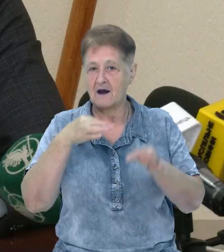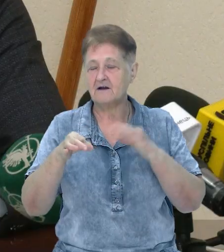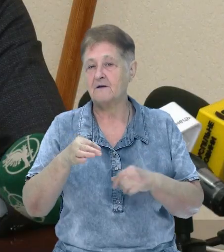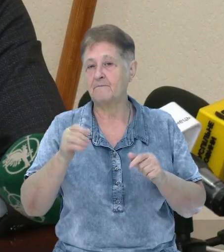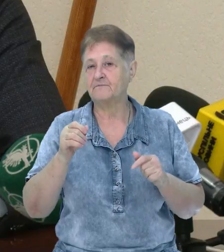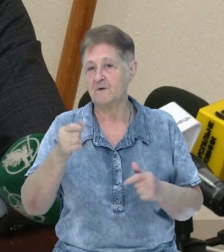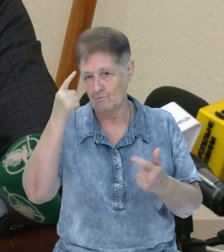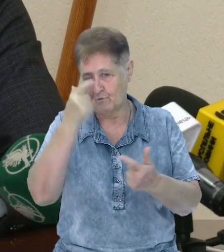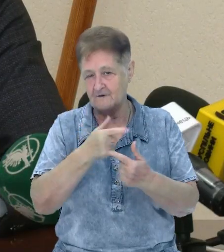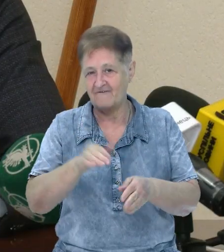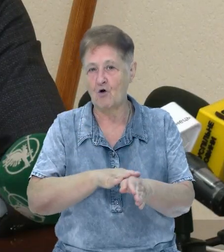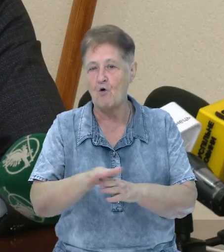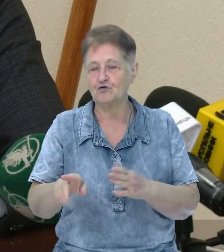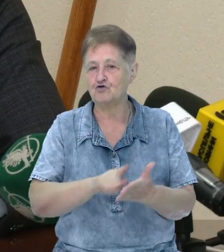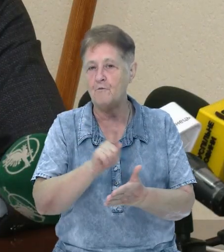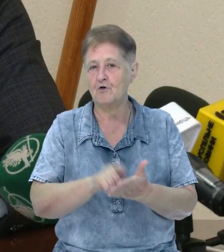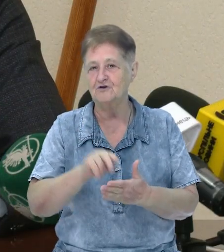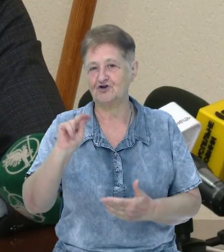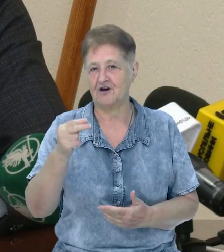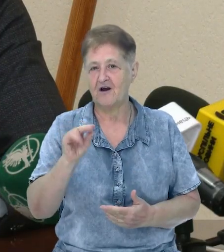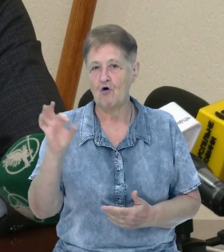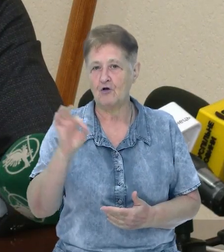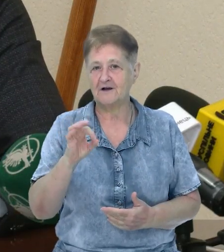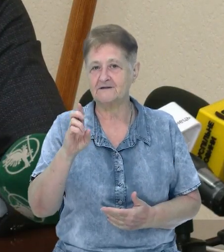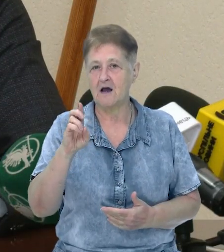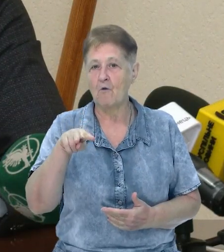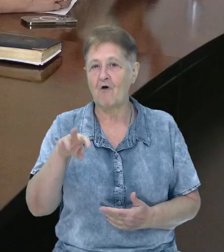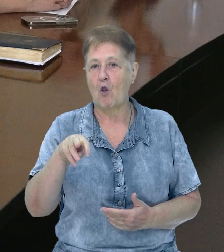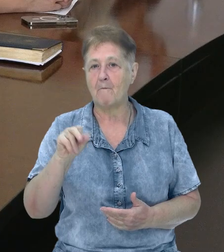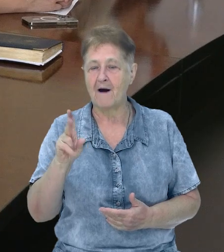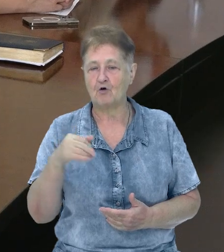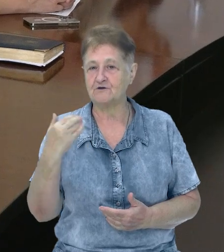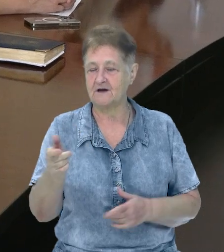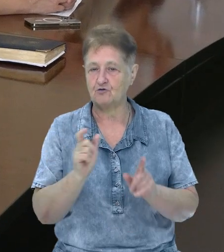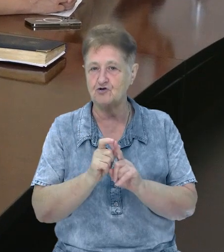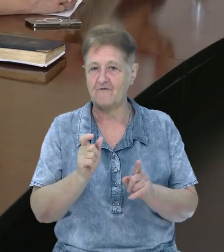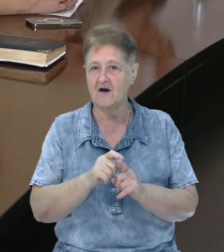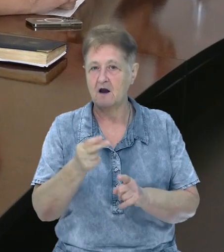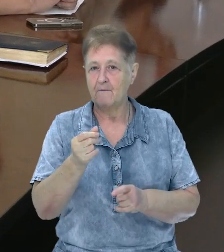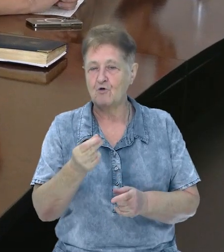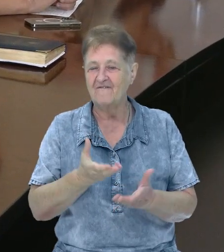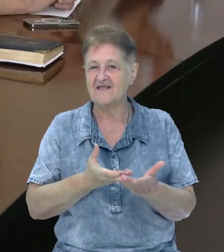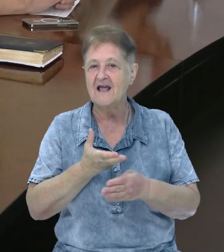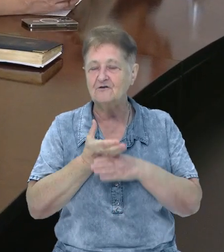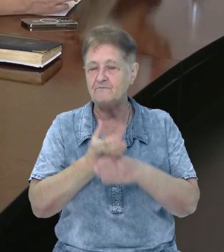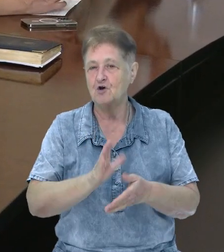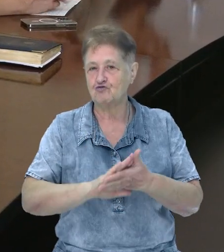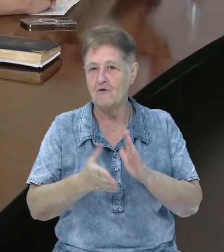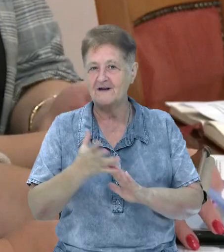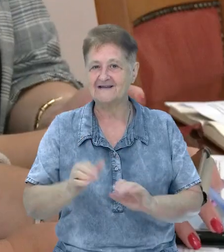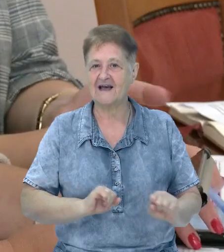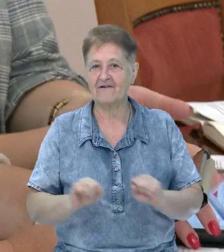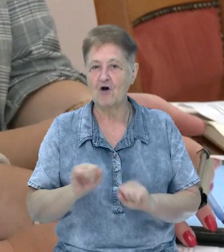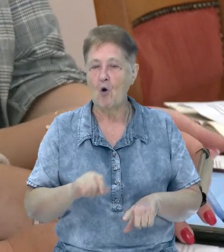повідомив виконувач обов'язків міського голови Чернігова Олександр Ломако. За його словами, про фінансову підтримку домовлялися з